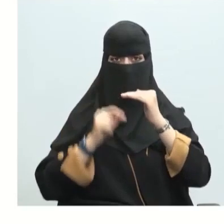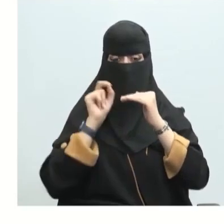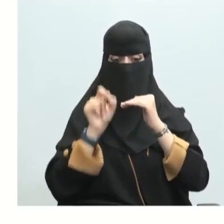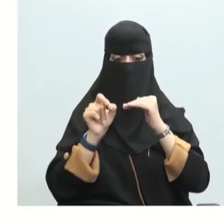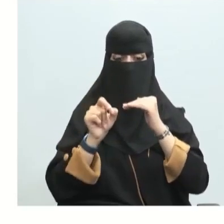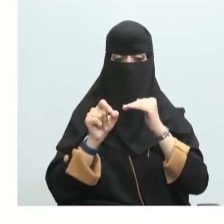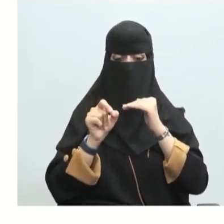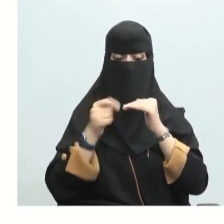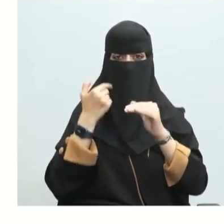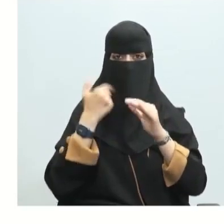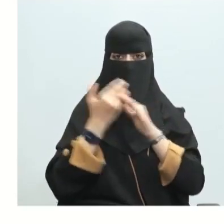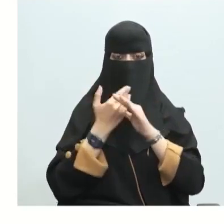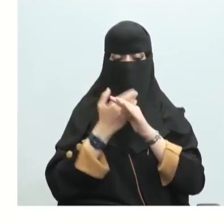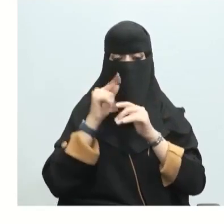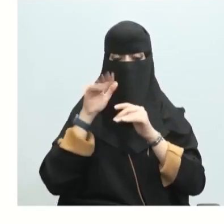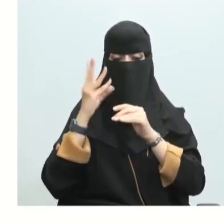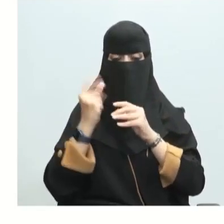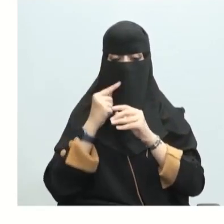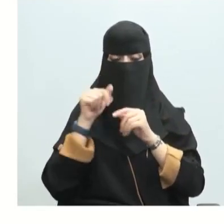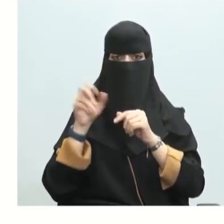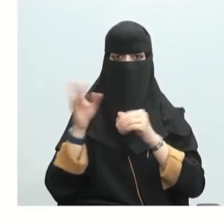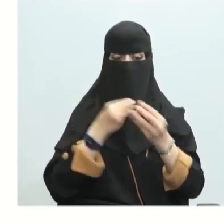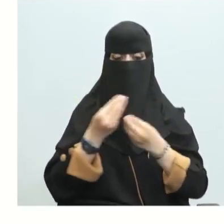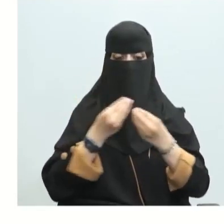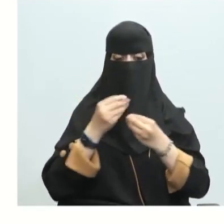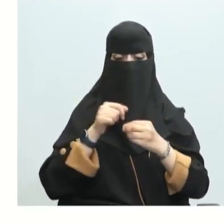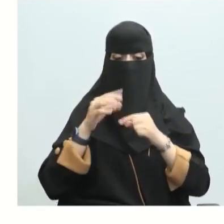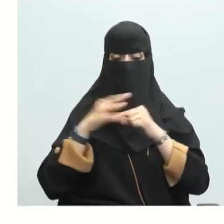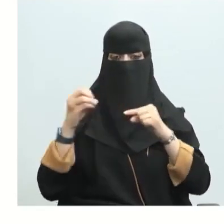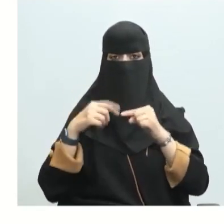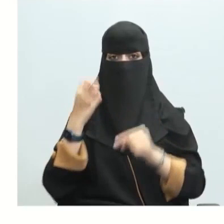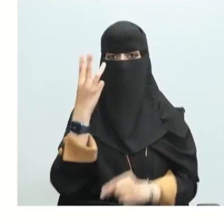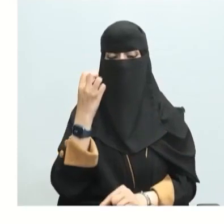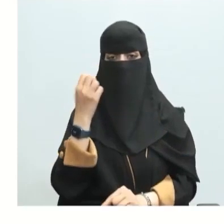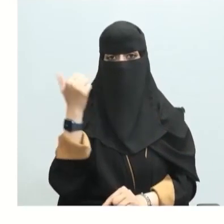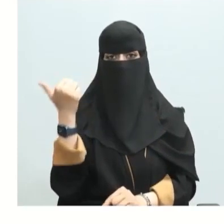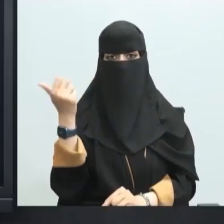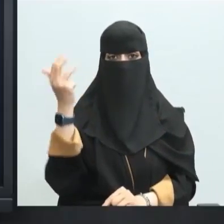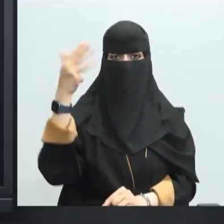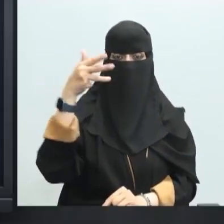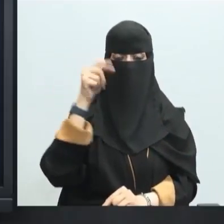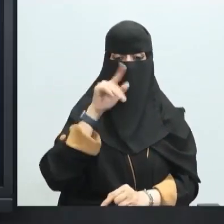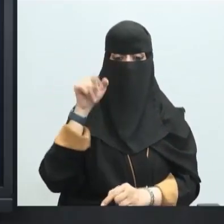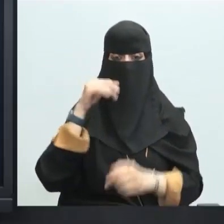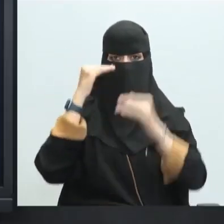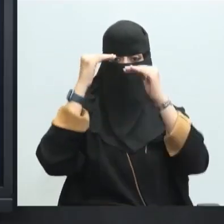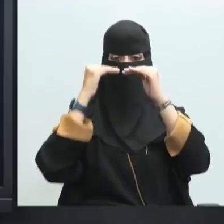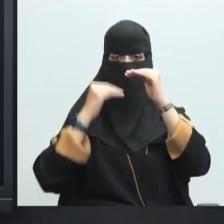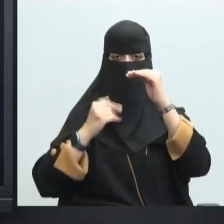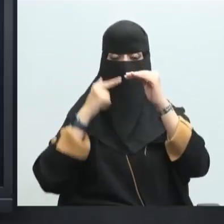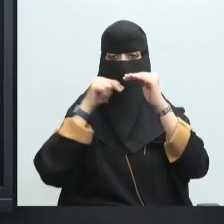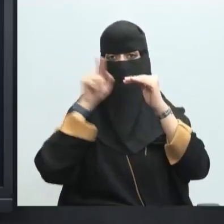وضع تحت الصفر لماذا؟ لأن القيمة هنا سالب 396 وهنا وضعنا تدريج